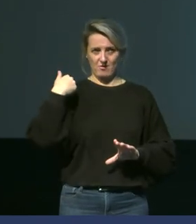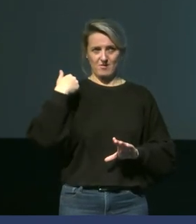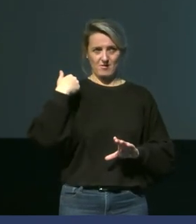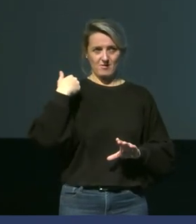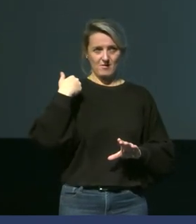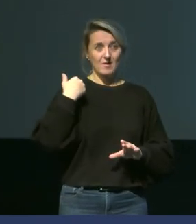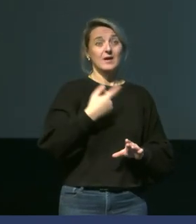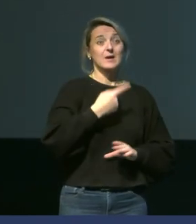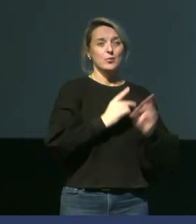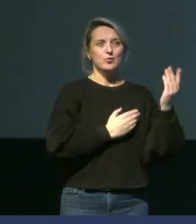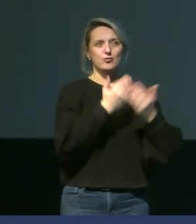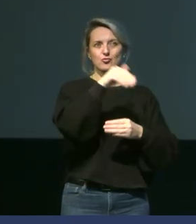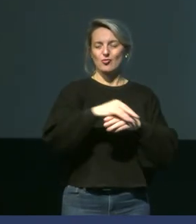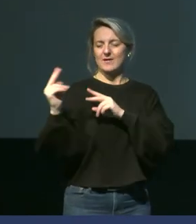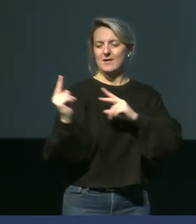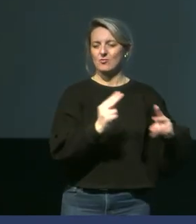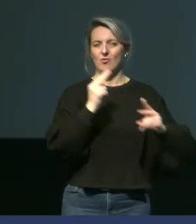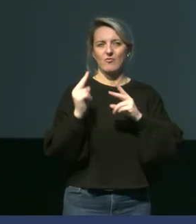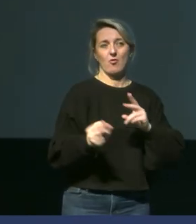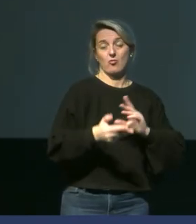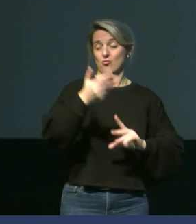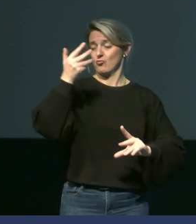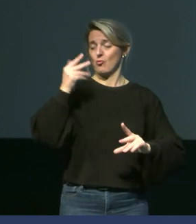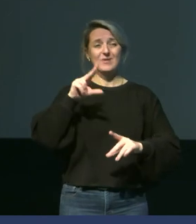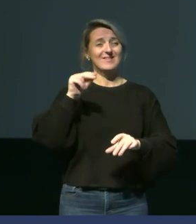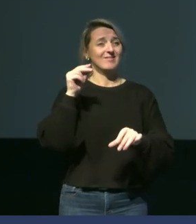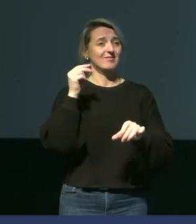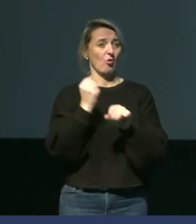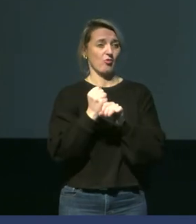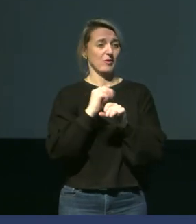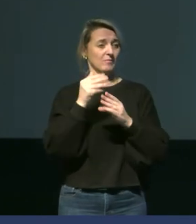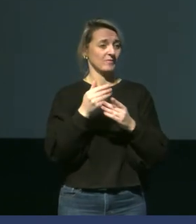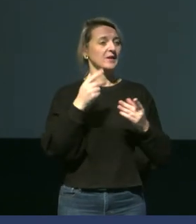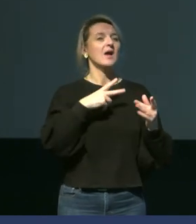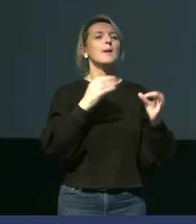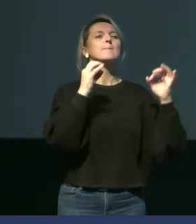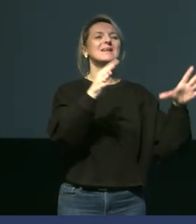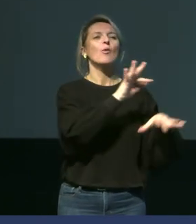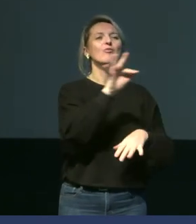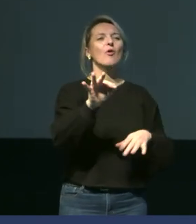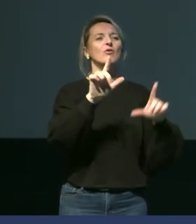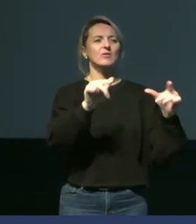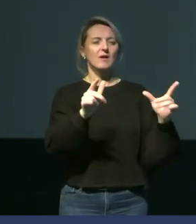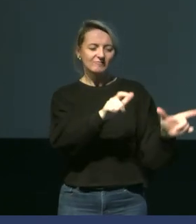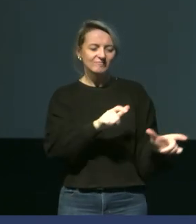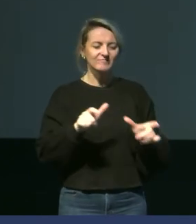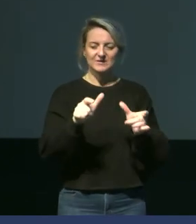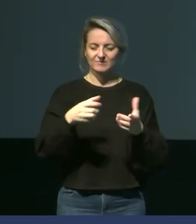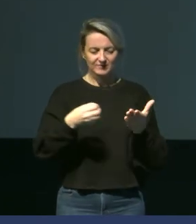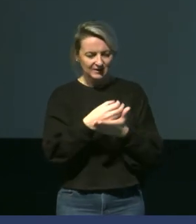durant ces 30 dernières années. Ici, sont des données issues de Météo France. On a une station météo sur la base qui nous permet de collecter ces données.